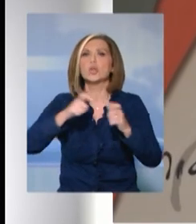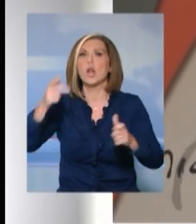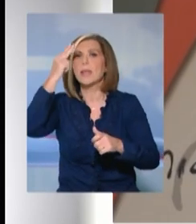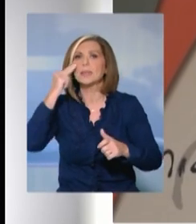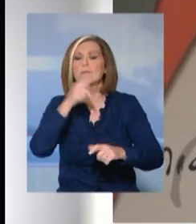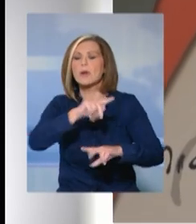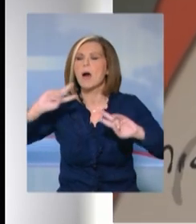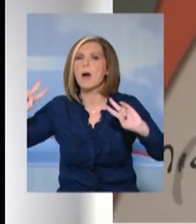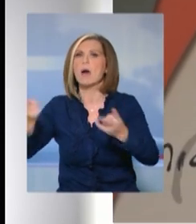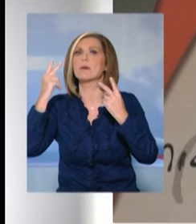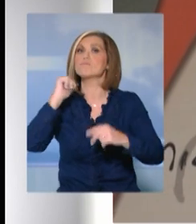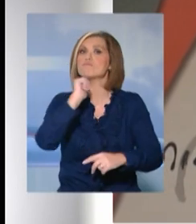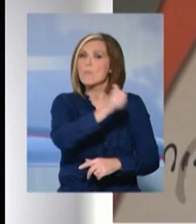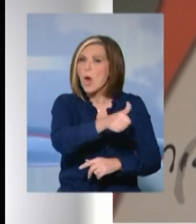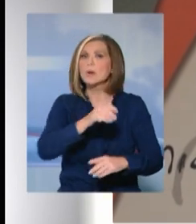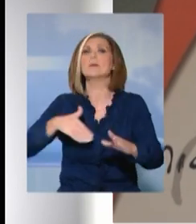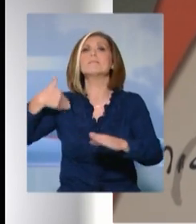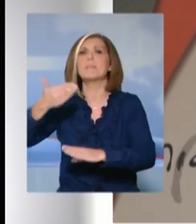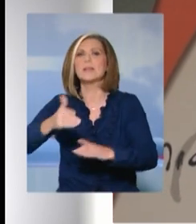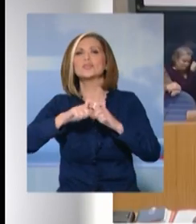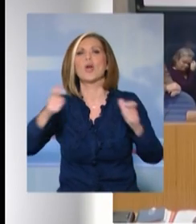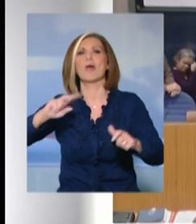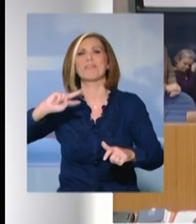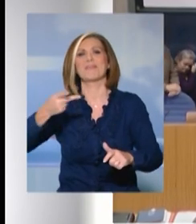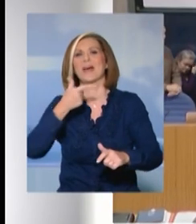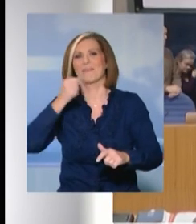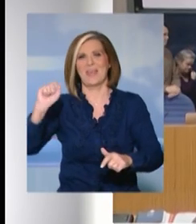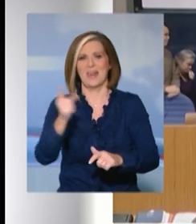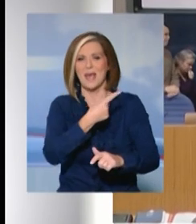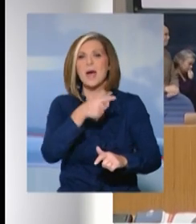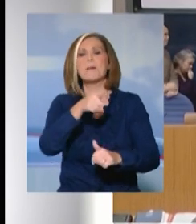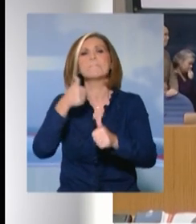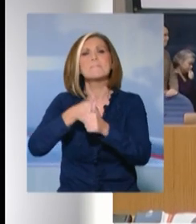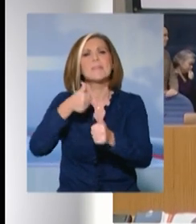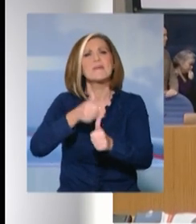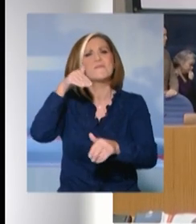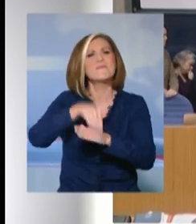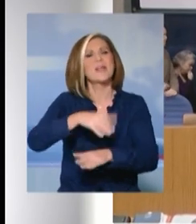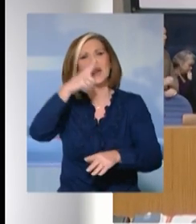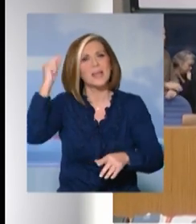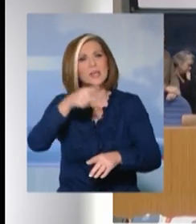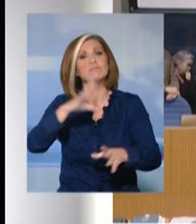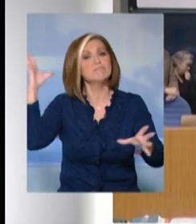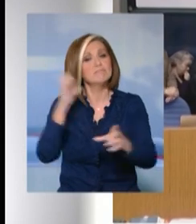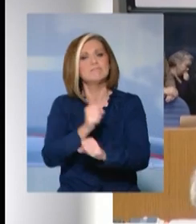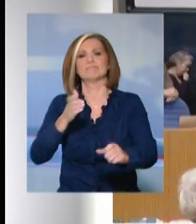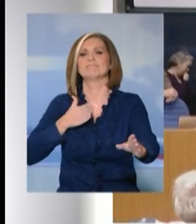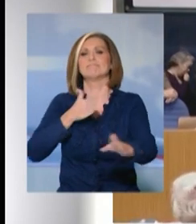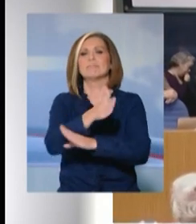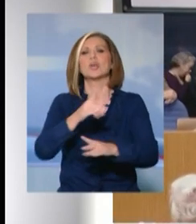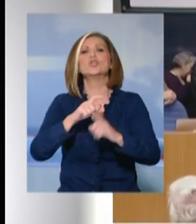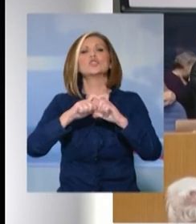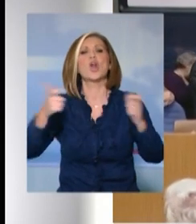ύπαρξη της Σχολής Τυφλών και στη συνέχεια το Σχολείο Δεύτερης Ευκαιρίας. Παρακολούθησε το Εσπερινό Λύκειο και πέτυχε την εισαγωγή του στη Σχολή